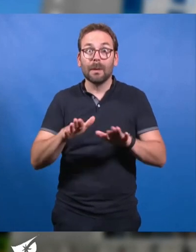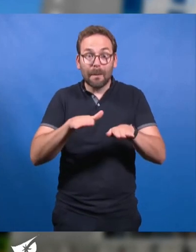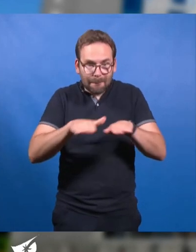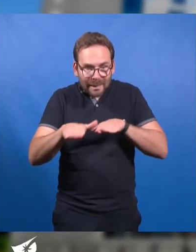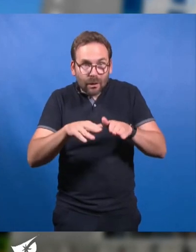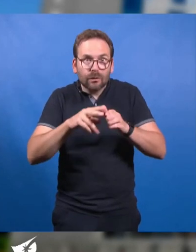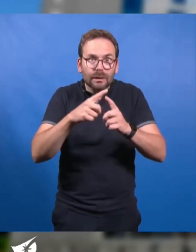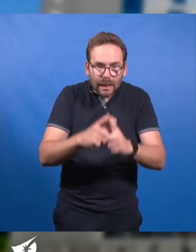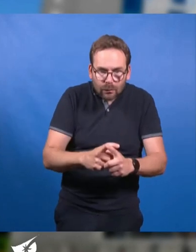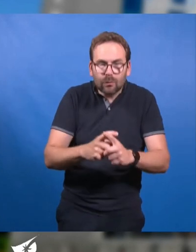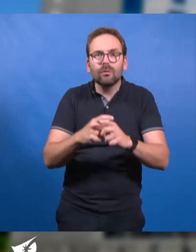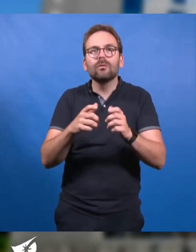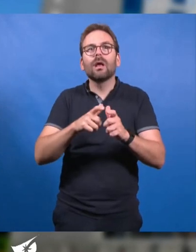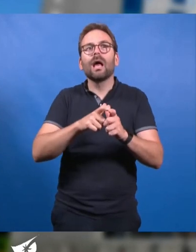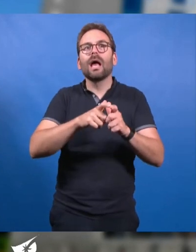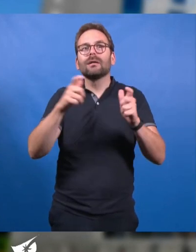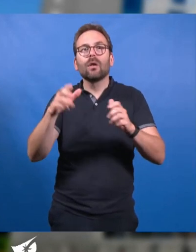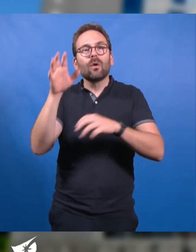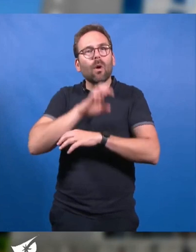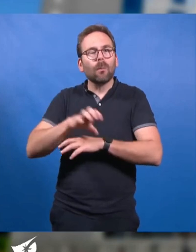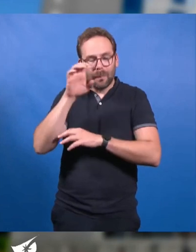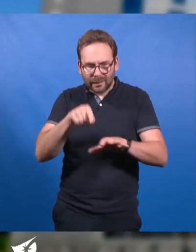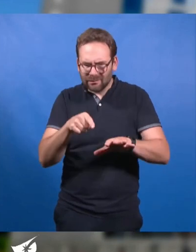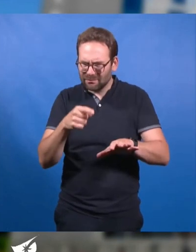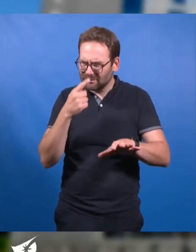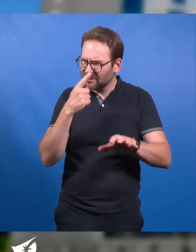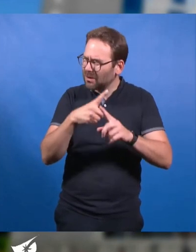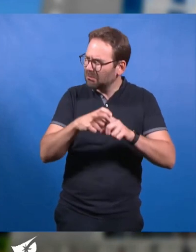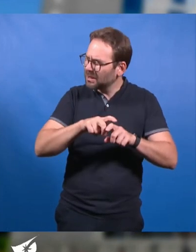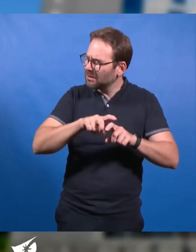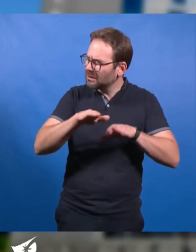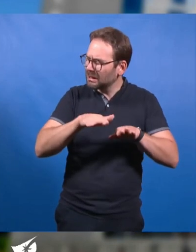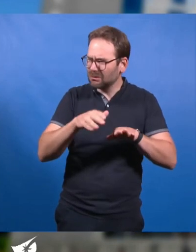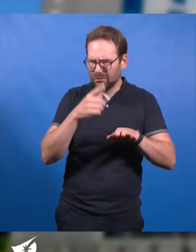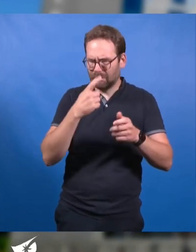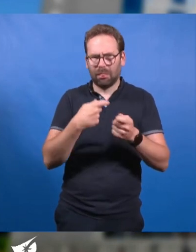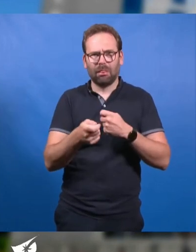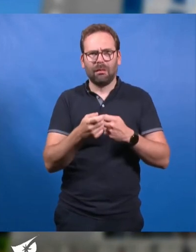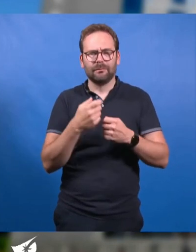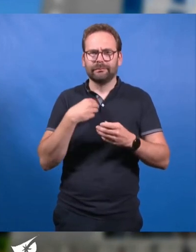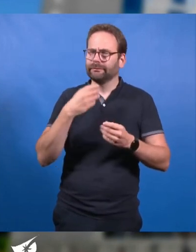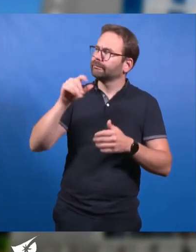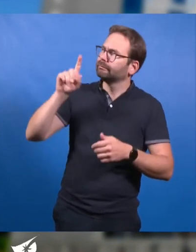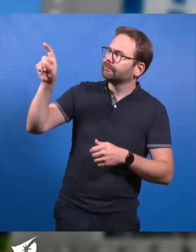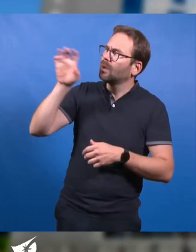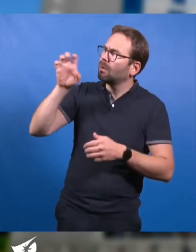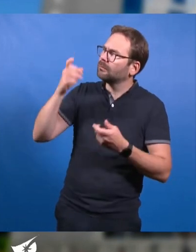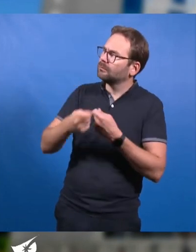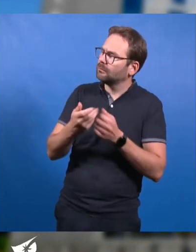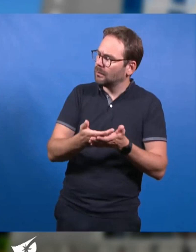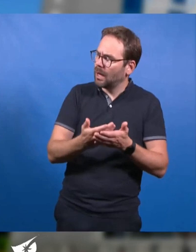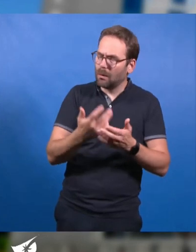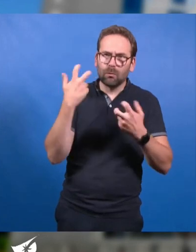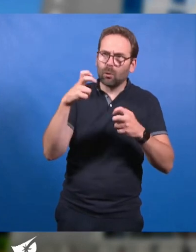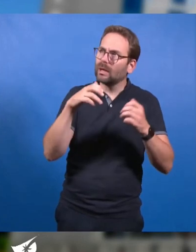calcul des instances européennes interroge et mérite une révision. Selon nous, cette méthodologie sous-estime grandement l'impact du